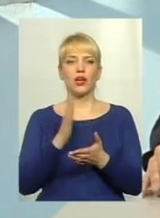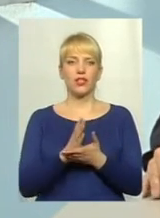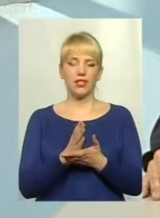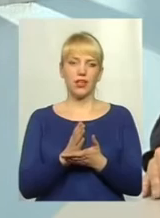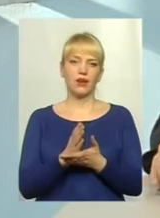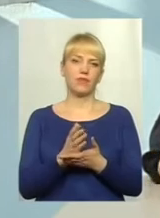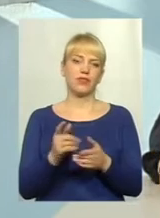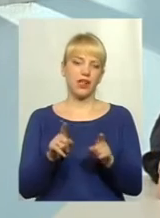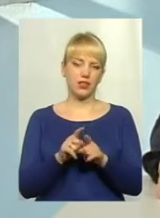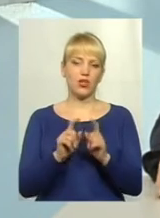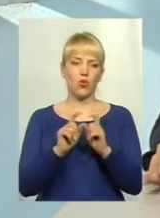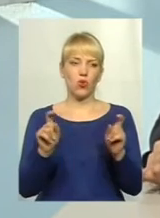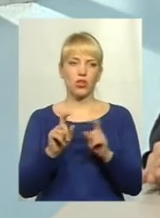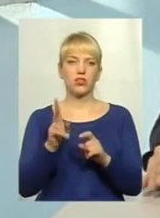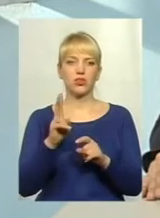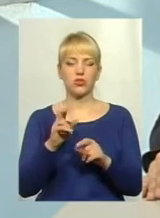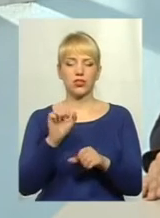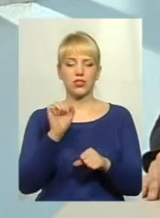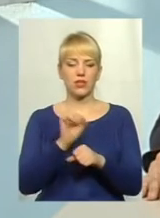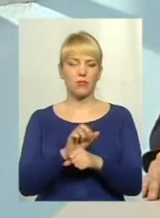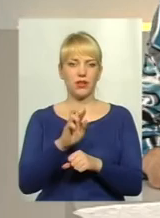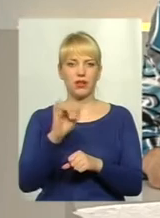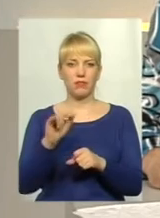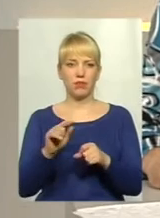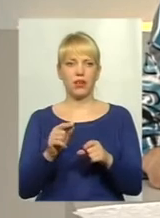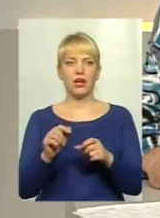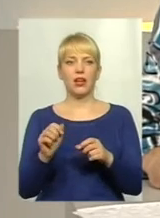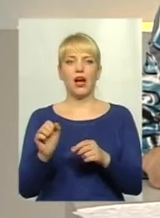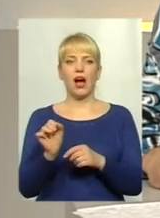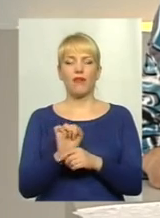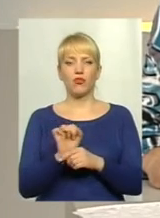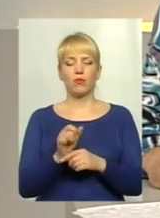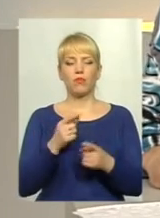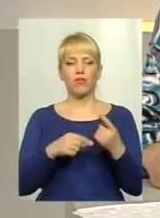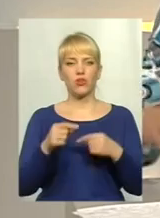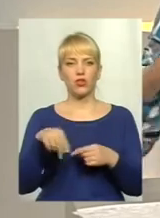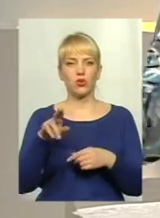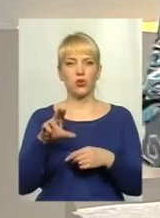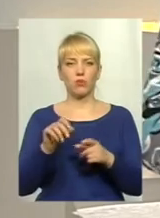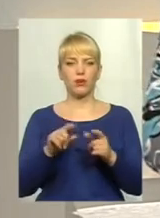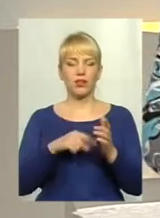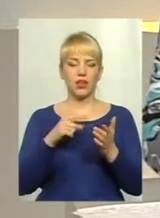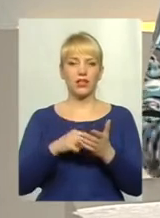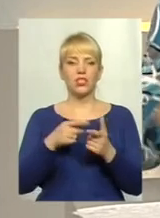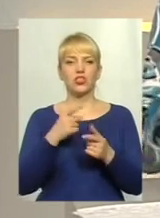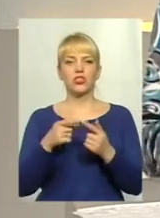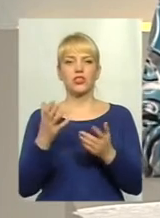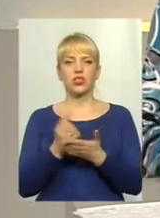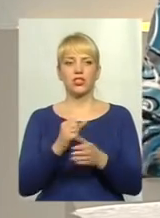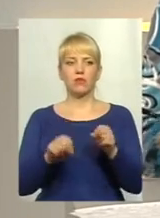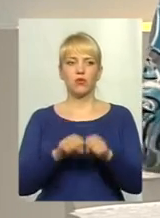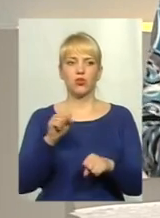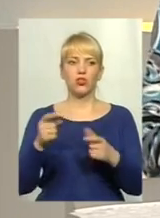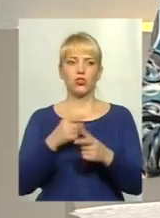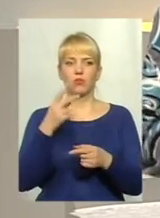зараз, чи то раніше було, вони одразу такий автомобіль зупинять, то що він не відповідає. Ви виїжджали, чи знайшли порушення, чи